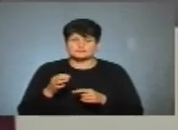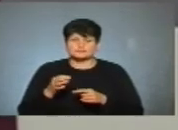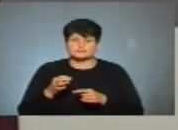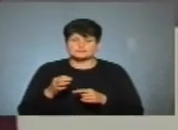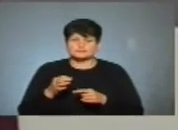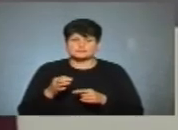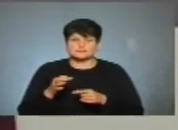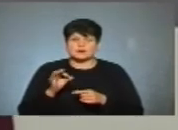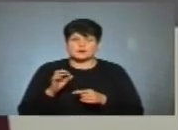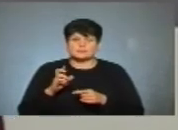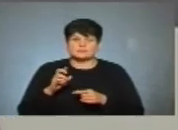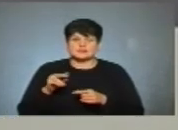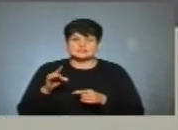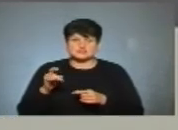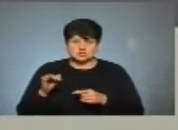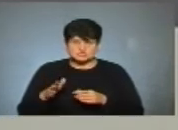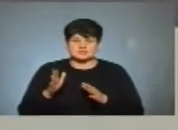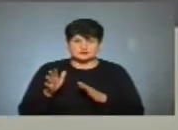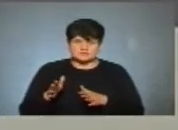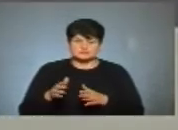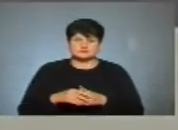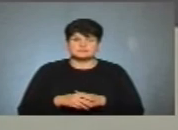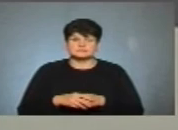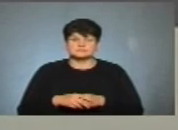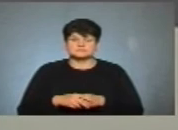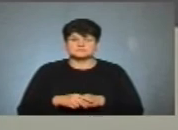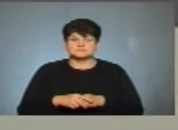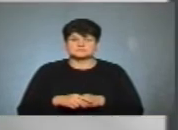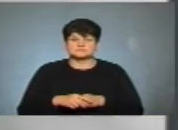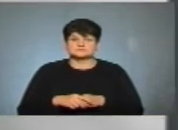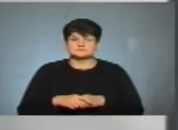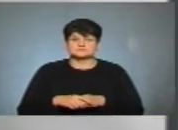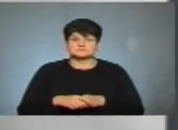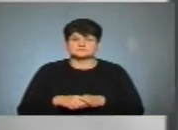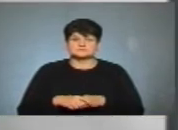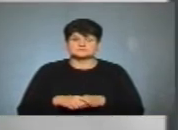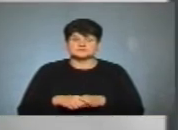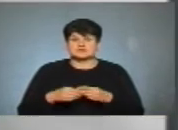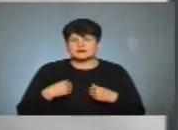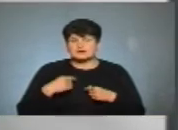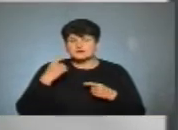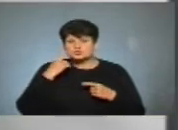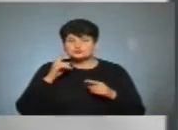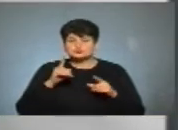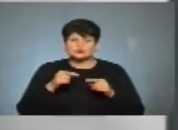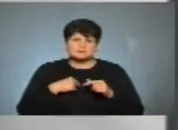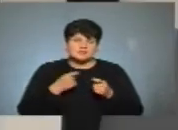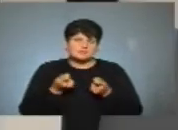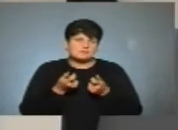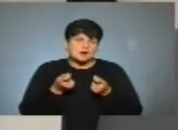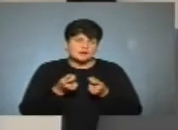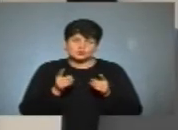в ефірі ОПЗЖ. Дякую, ми зрозуміли відповідь. Так, так. А пане Василю, ваше відповідь? Я думаю, що тут мені вже мало що